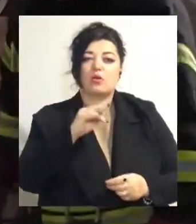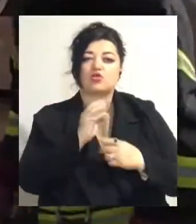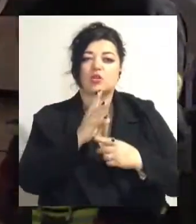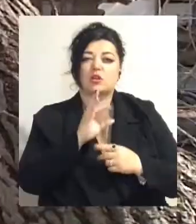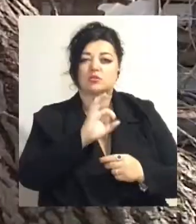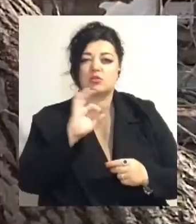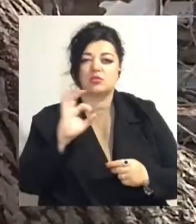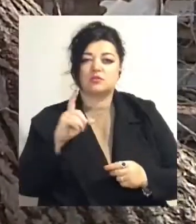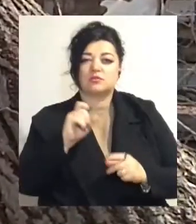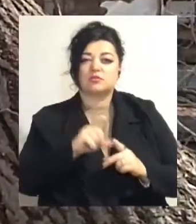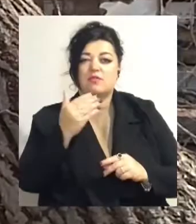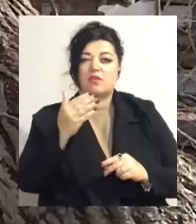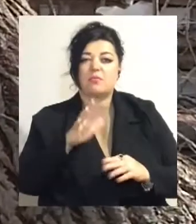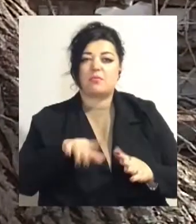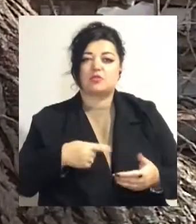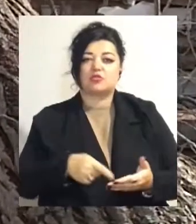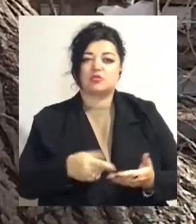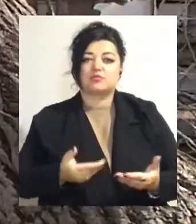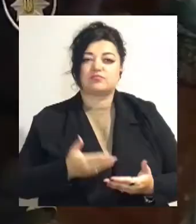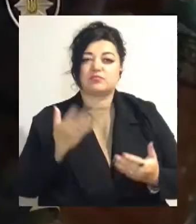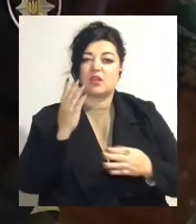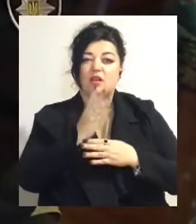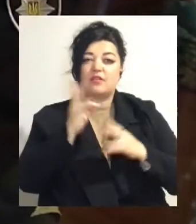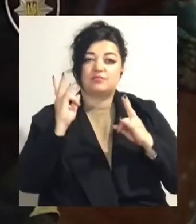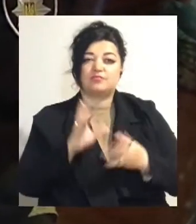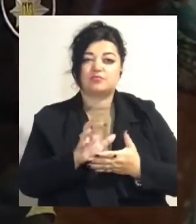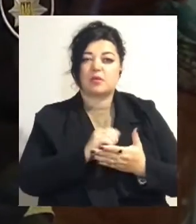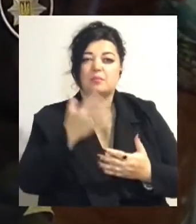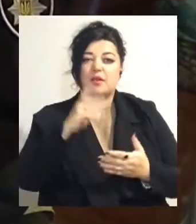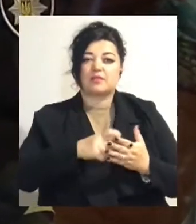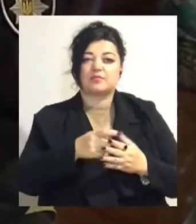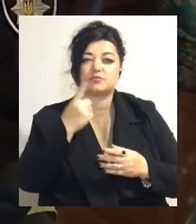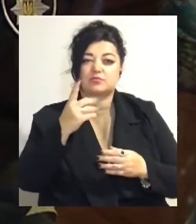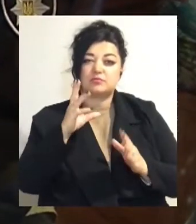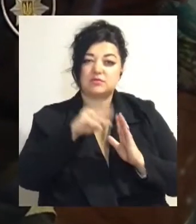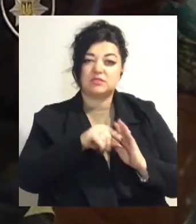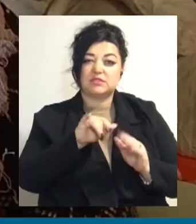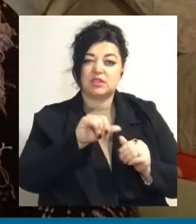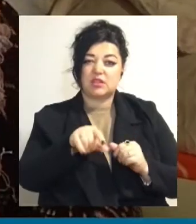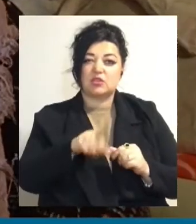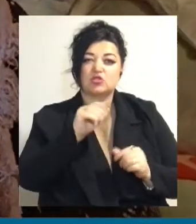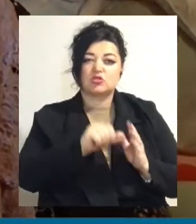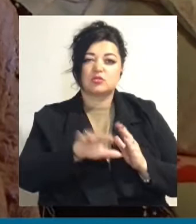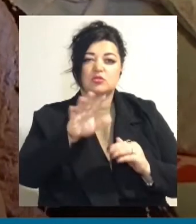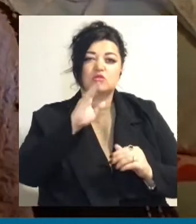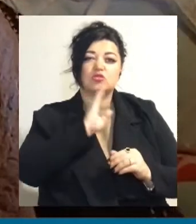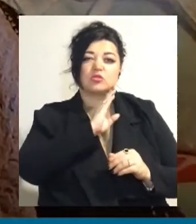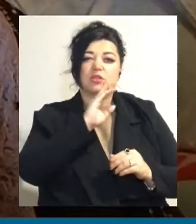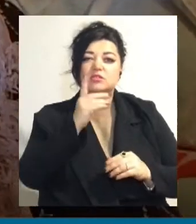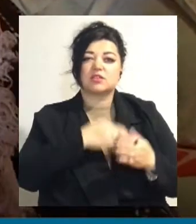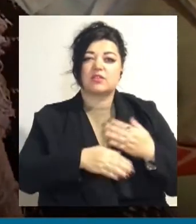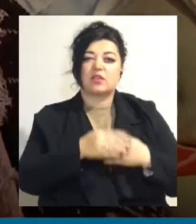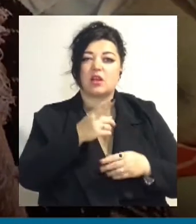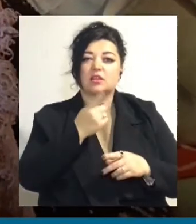мешканців, дерево пошкодило 5 квартир. В одній з них заблокувала 64-річну жінку з інвалідністю. А це дерево дуже